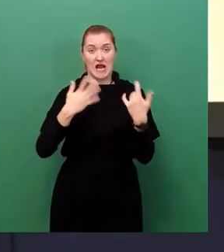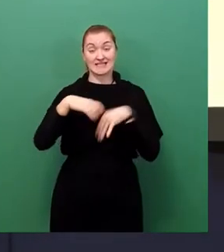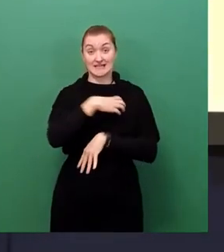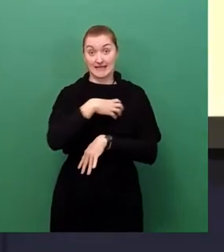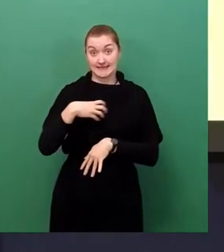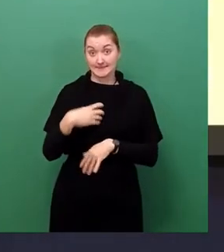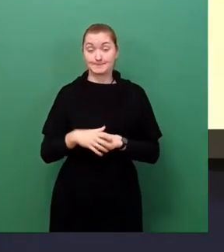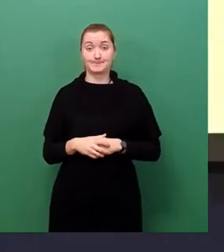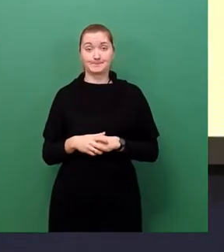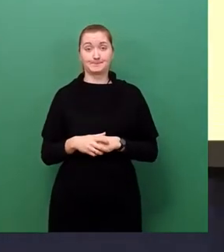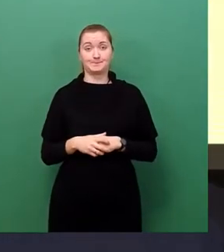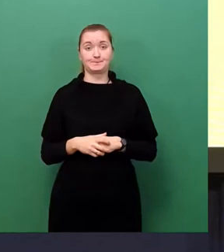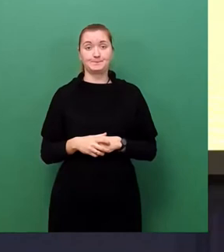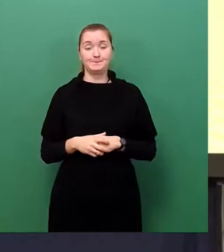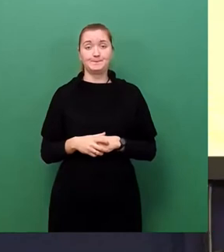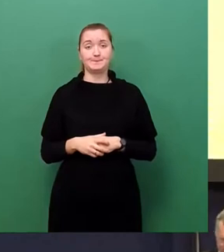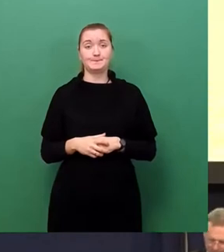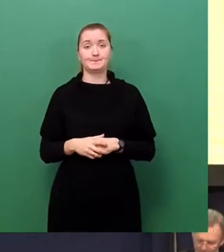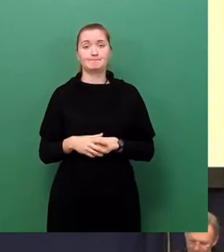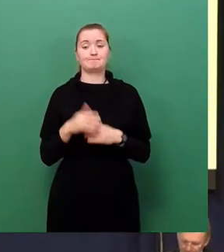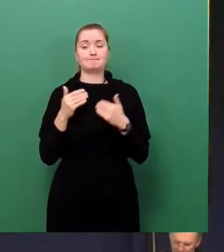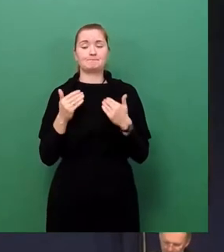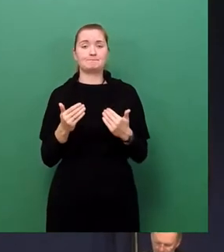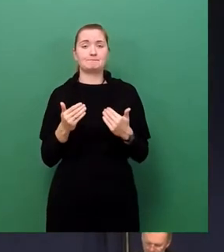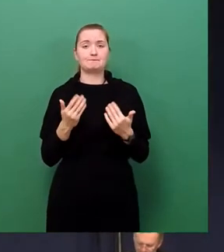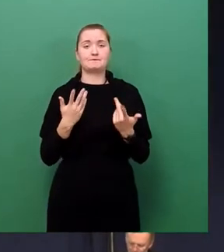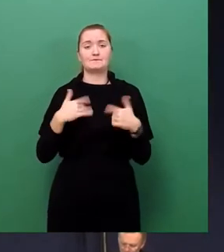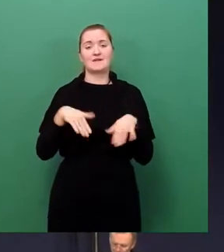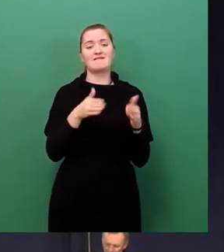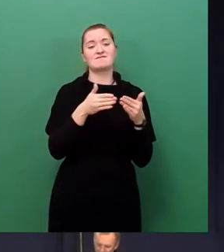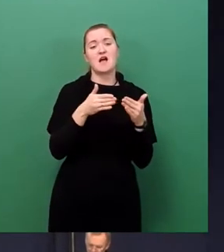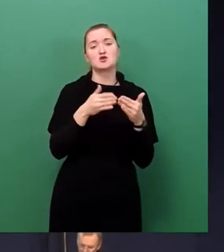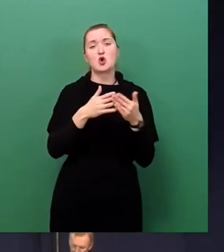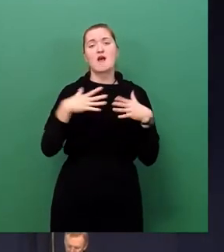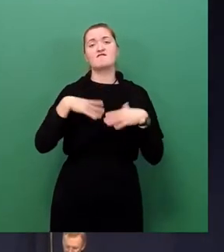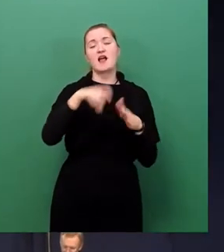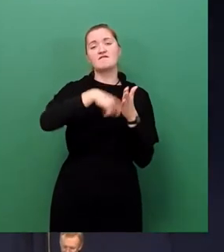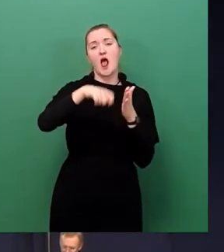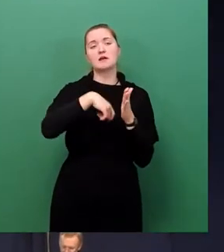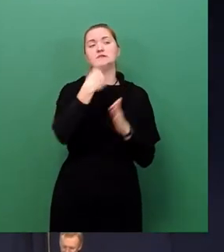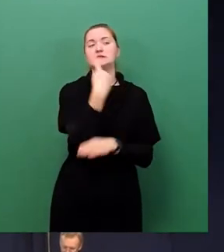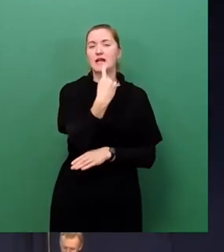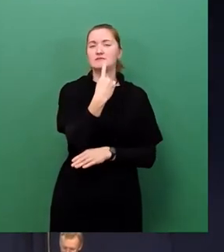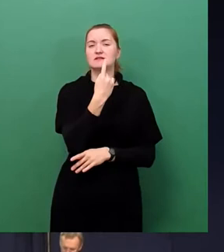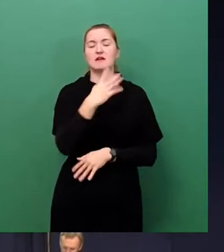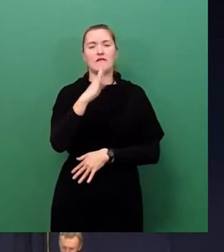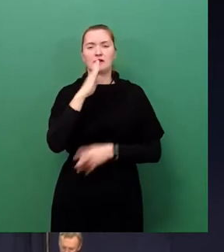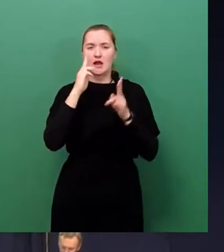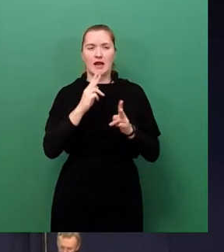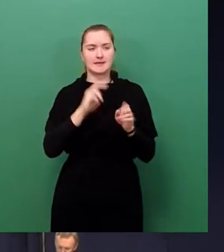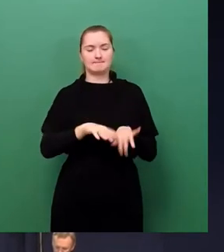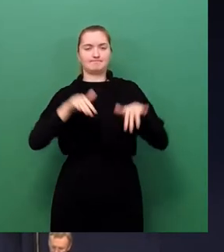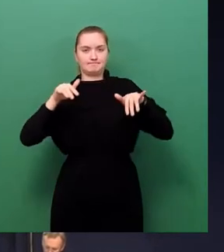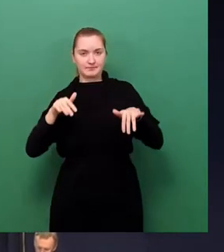Dies ist Einreicher Fraktion Freie Wähler. Die haben ihr Rederecht abgetreten an Prof.